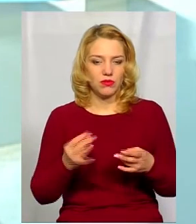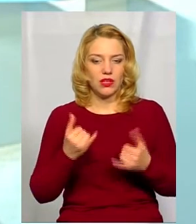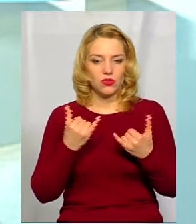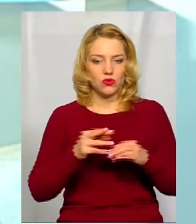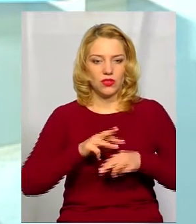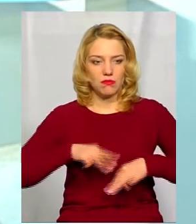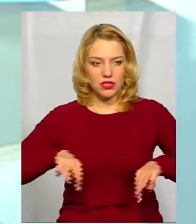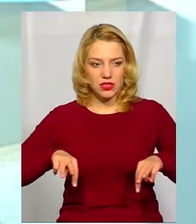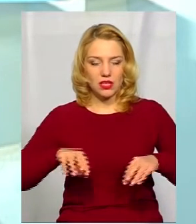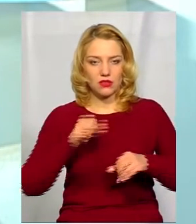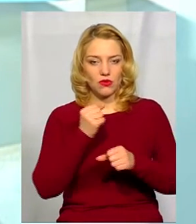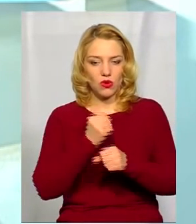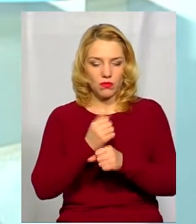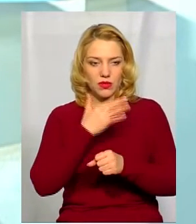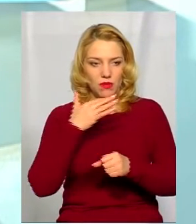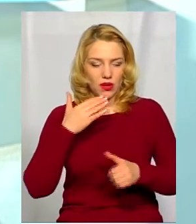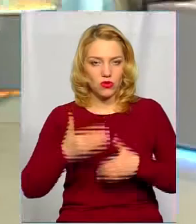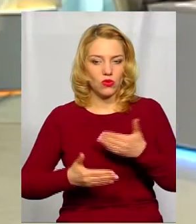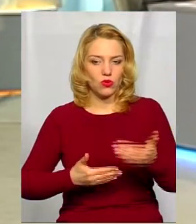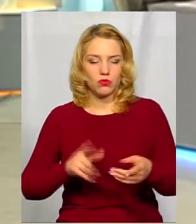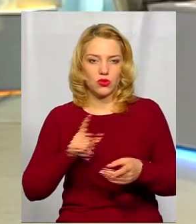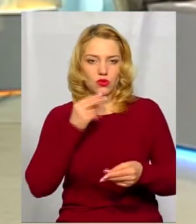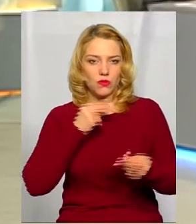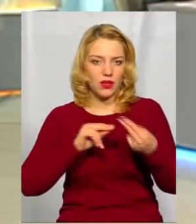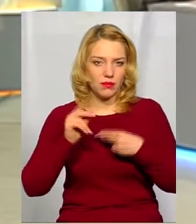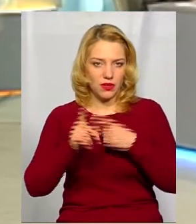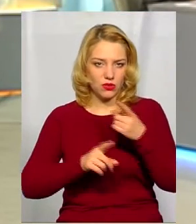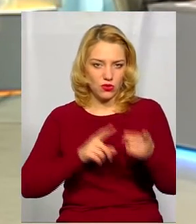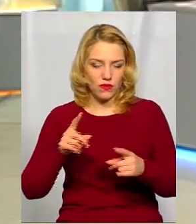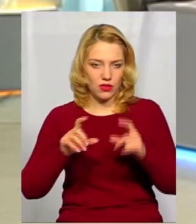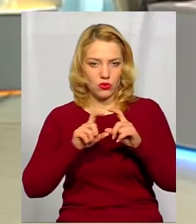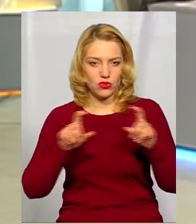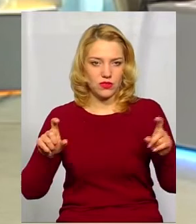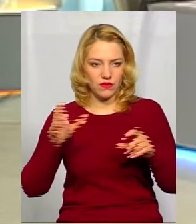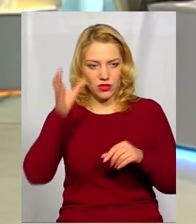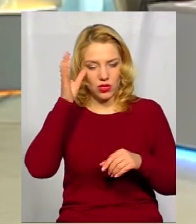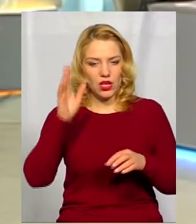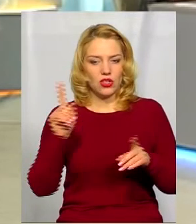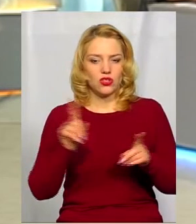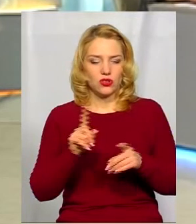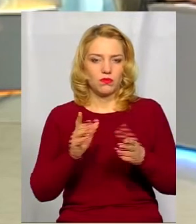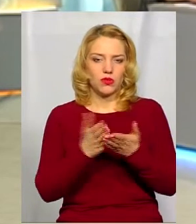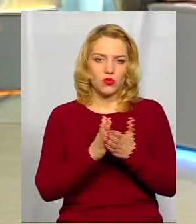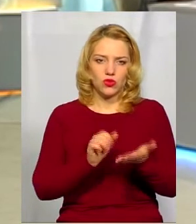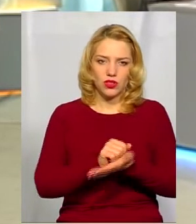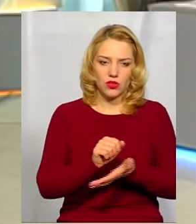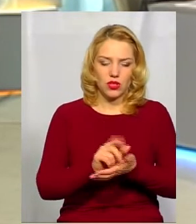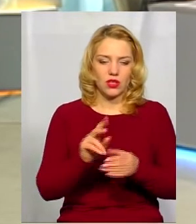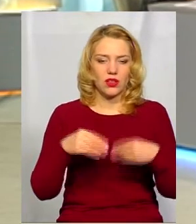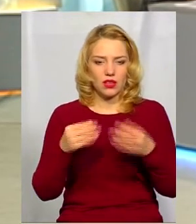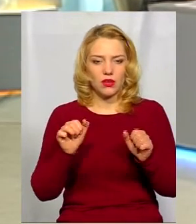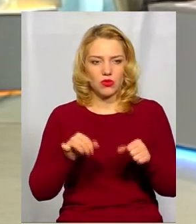міністерство робить багато кроків в тому, щоб лібералізувати освіту, відпустити монополію підручників, дати можливість вчителям